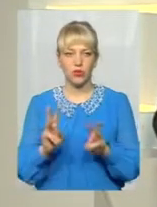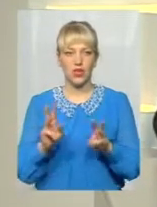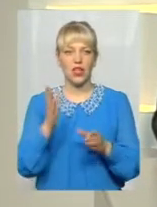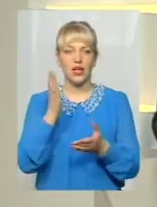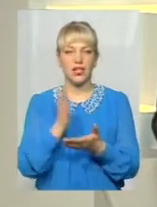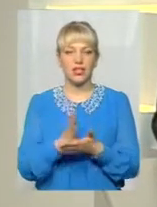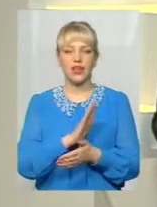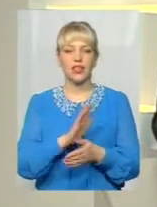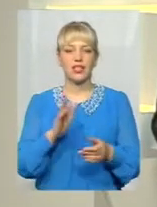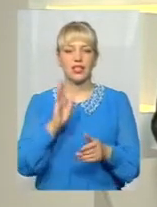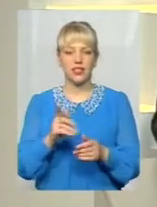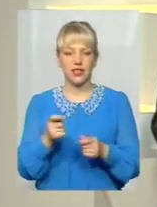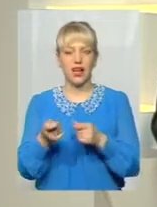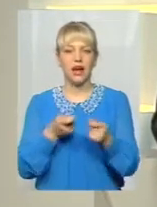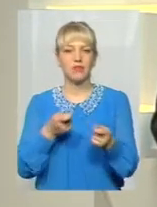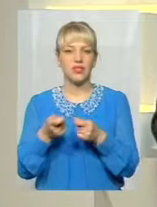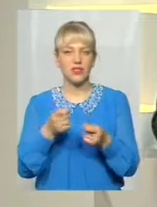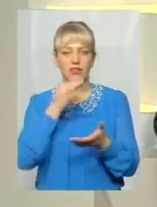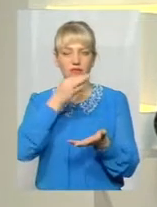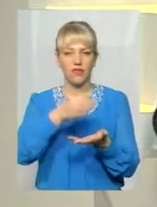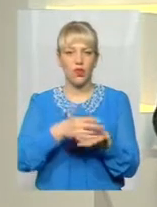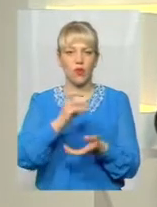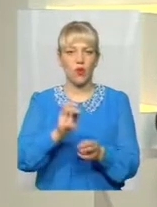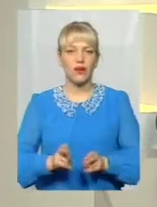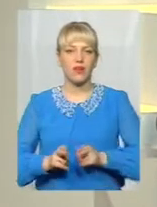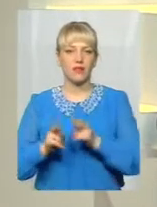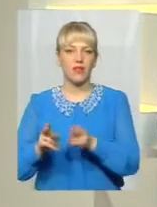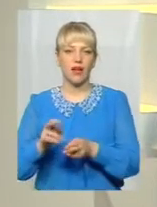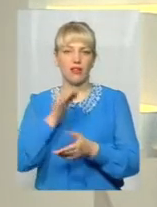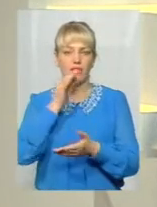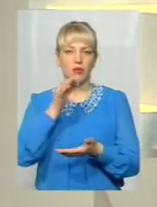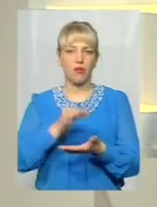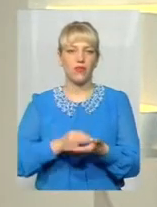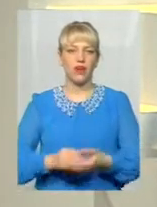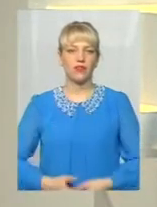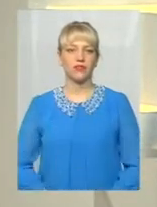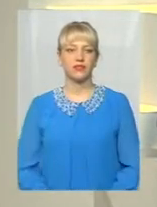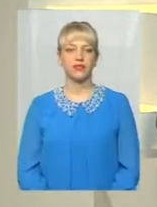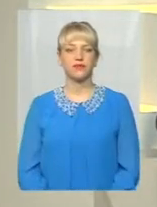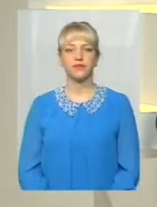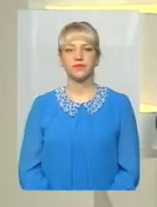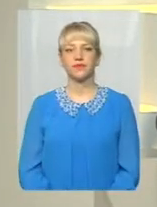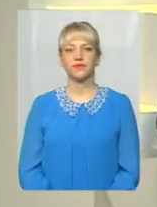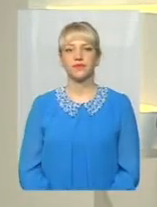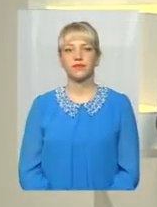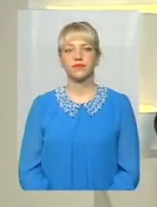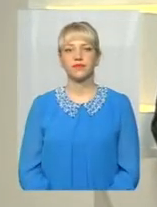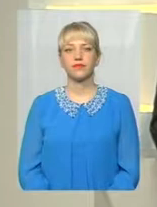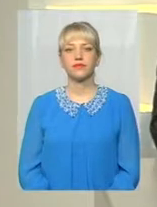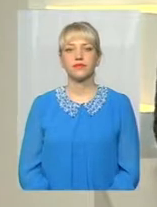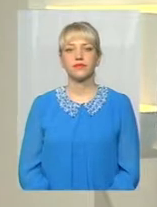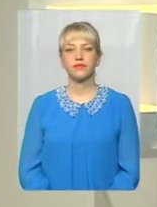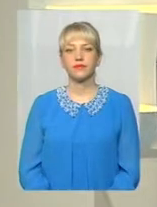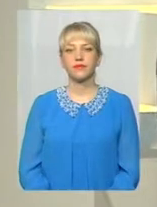а ще й кримінальна відповідальність. Про це далі у коментарі Святослава Савицького, заступника, начальника Державної